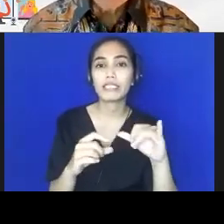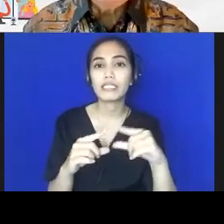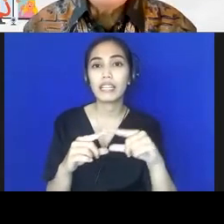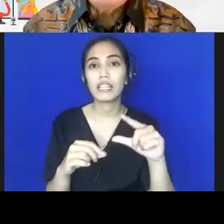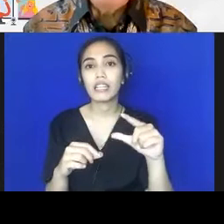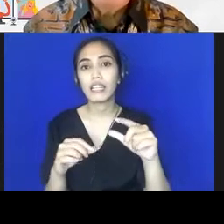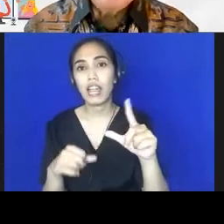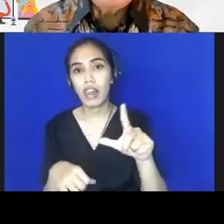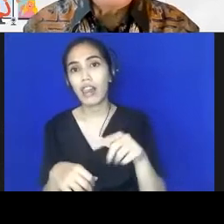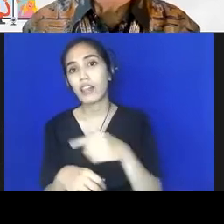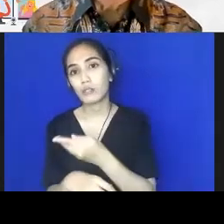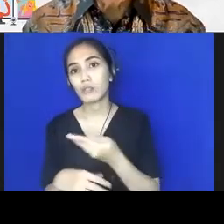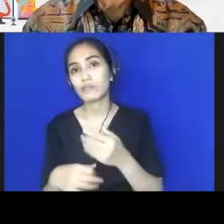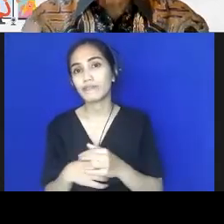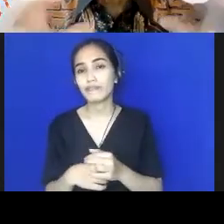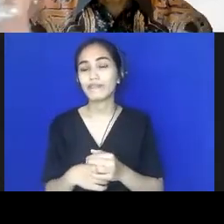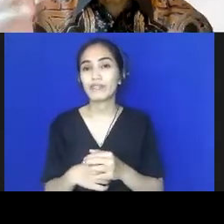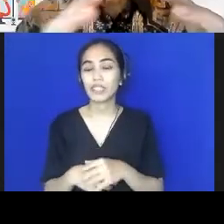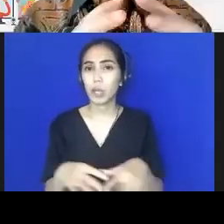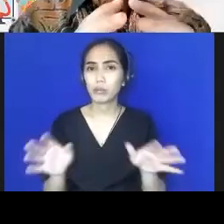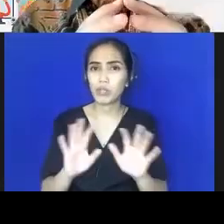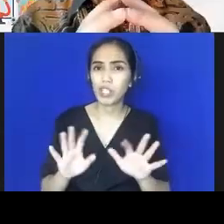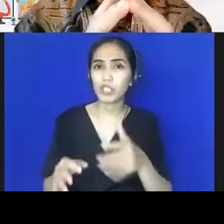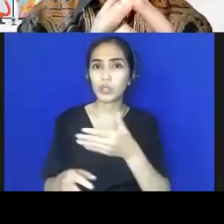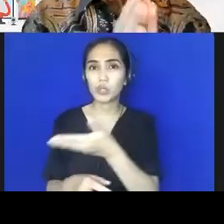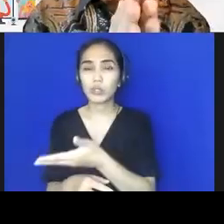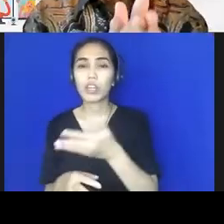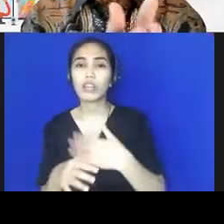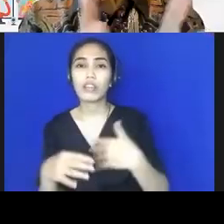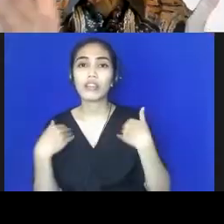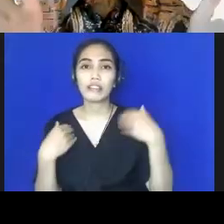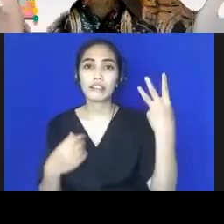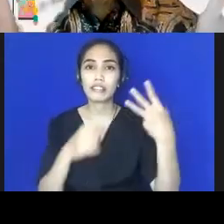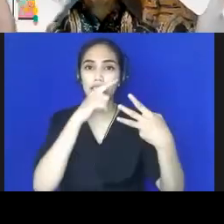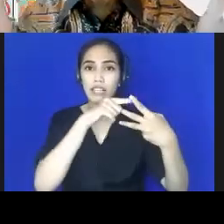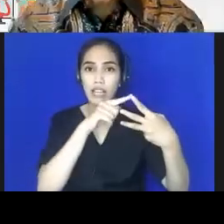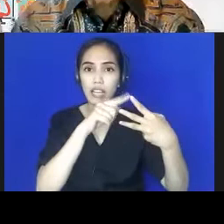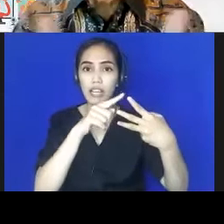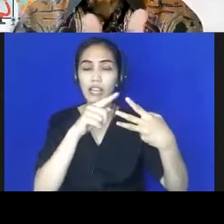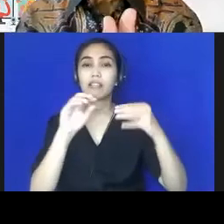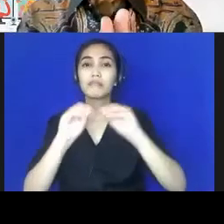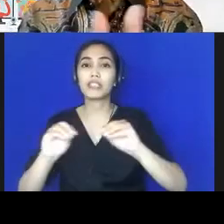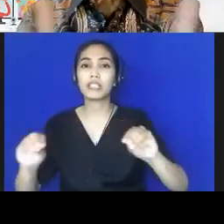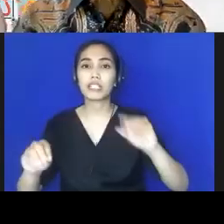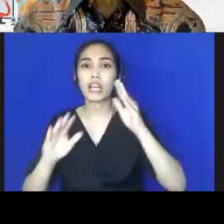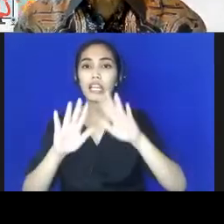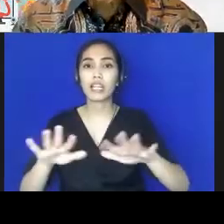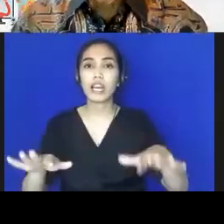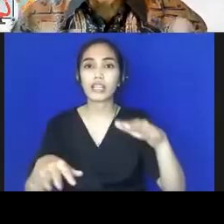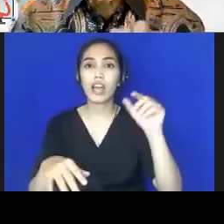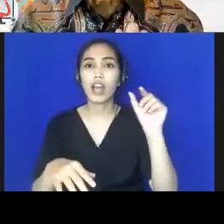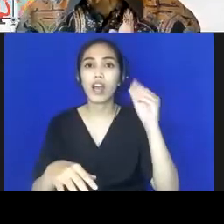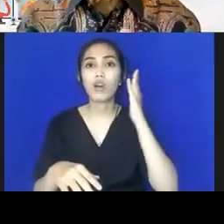tugas. Dan saya tidak membuat ketiga-tiganya, sub-gugus tugasnya ada tiga, satu bidang perikanan anak usia dini, dua bidang